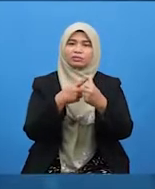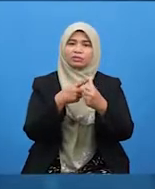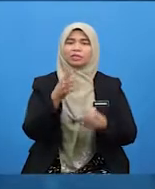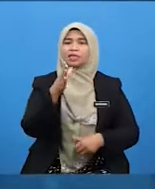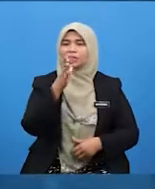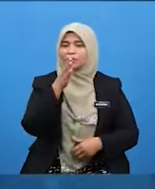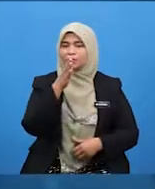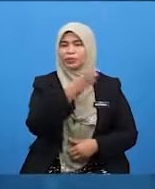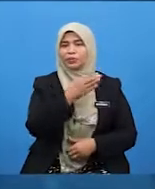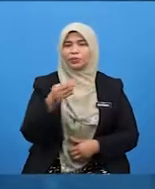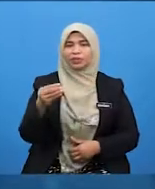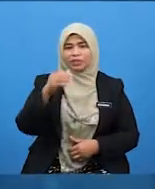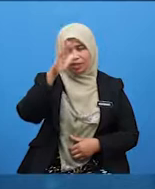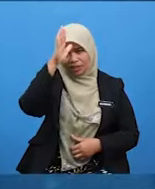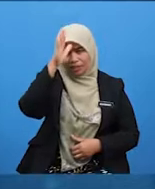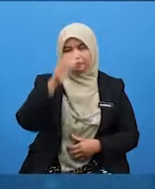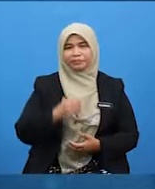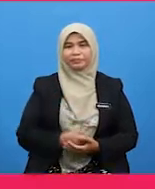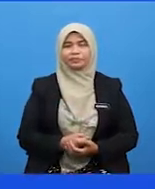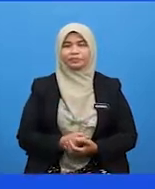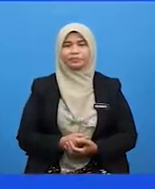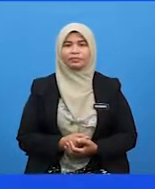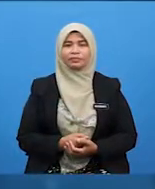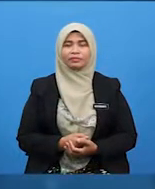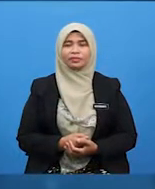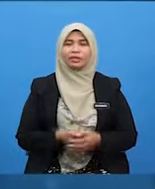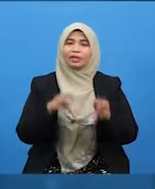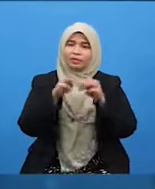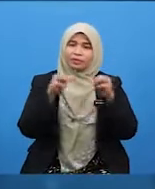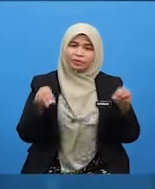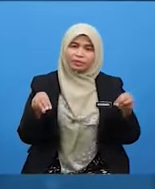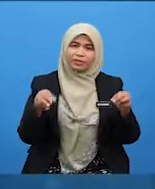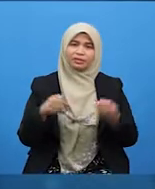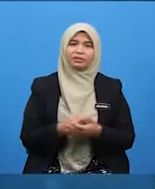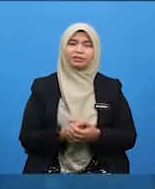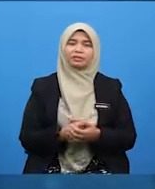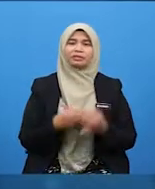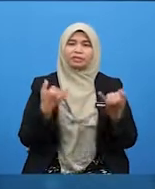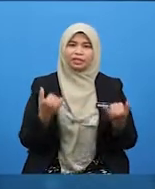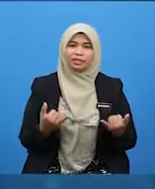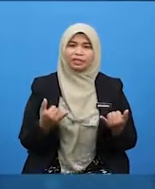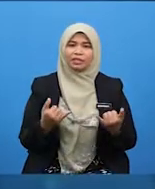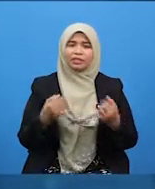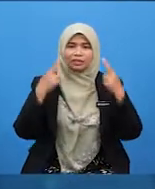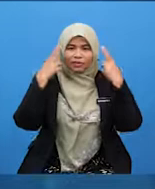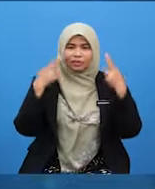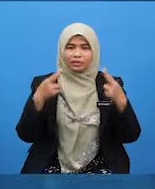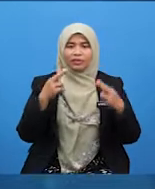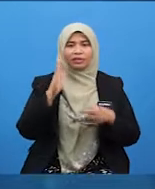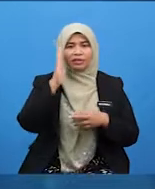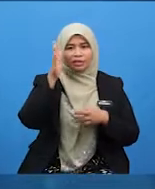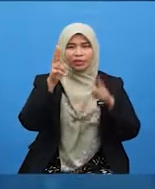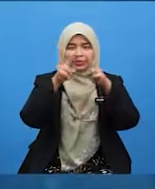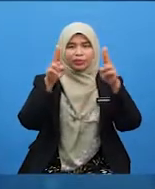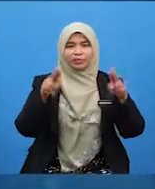ibu dan ayah kita. Murid-murid, sekarang ustazah